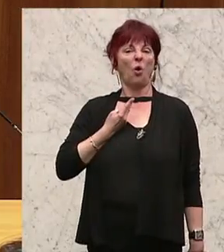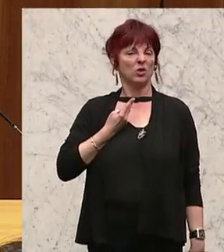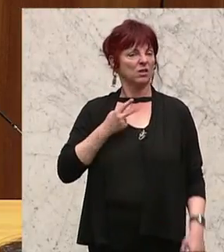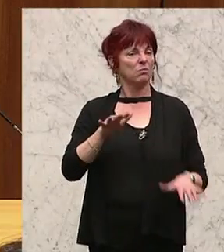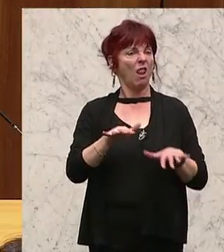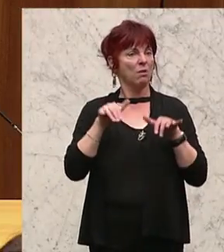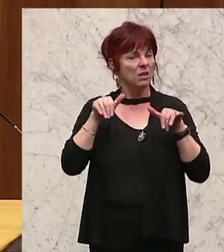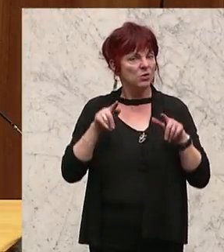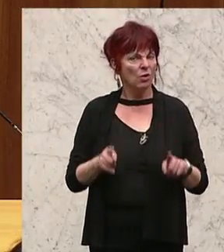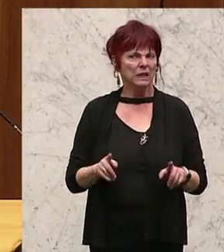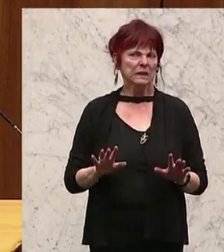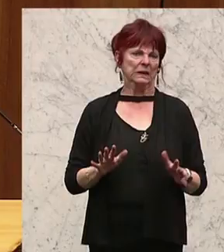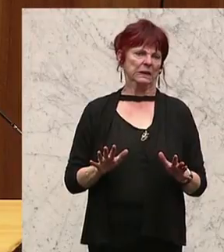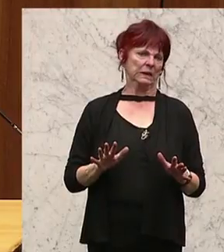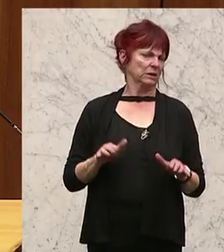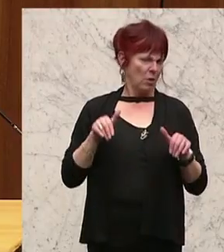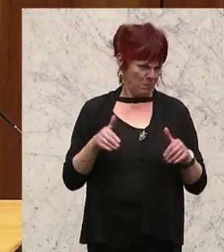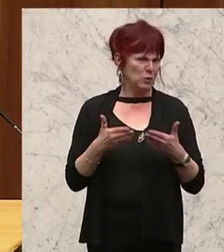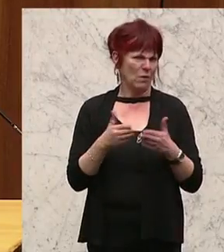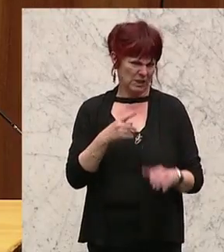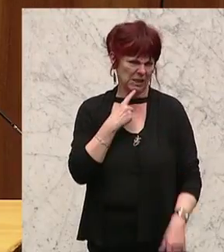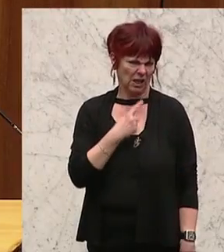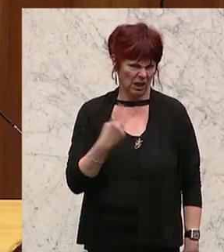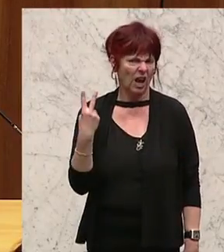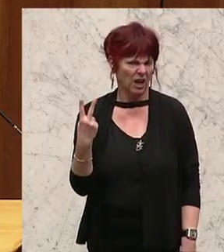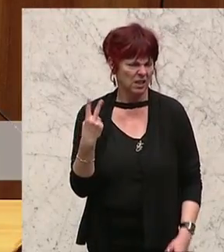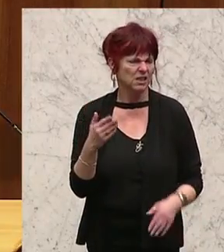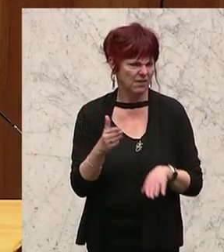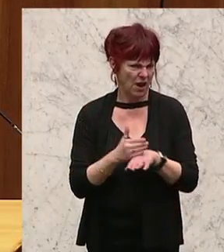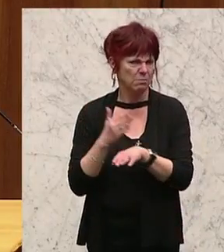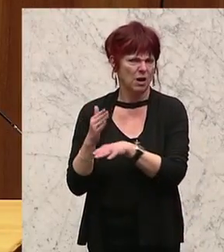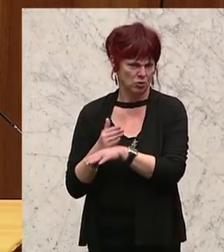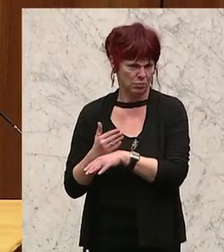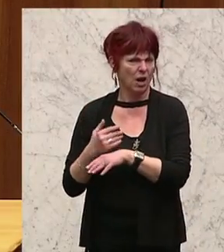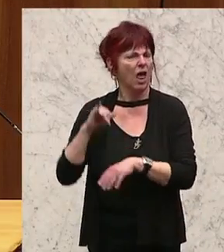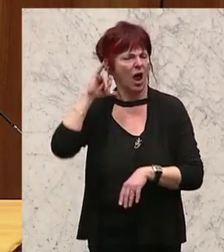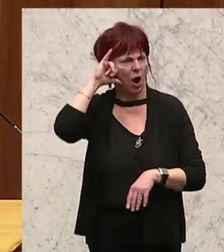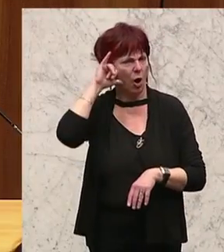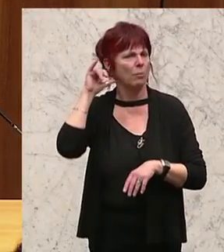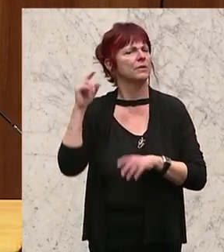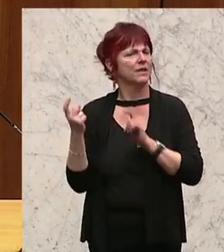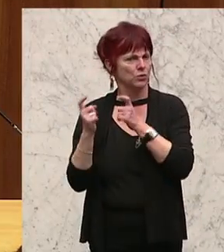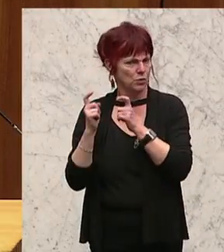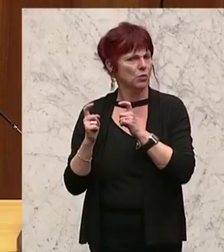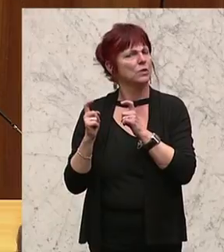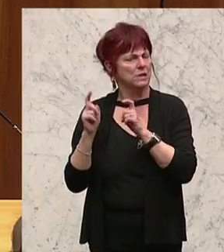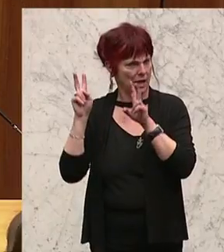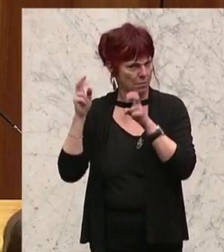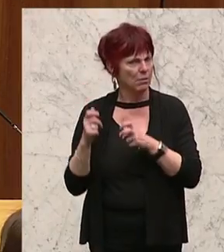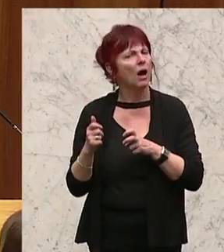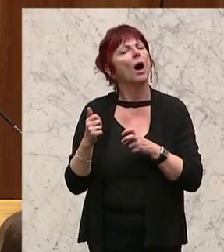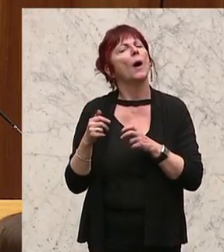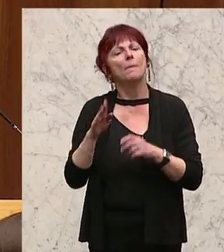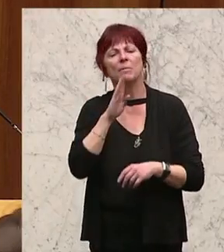Geschichte. Das muss man ganz offen anerkennen. Nur die zwei Beispiele und die hauptsächlichen Diskussionspunkte des Pensionshundertas und des